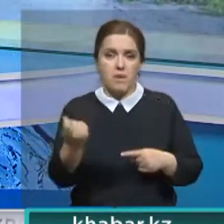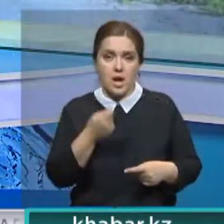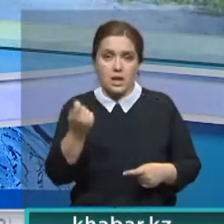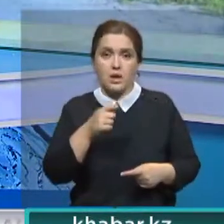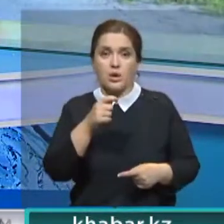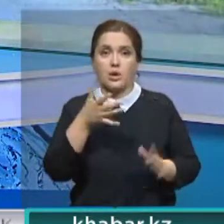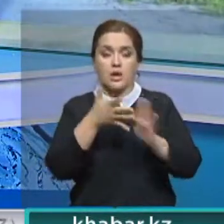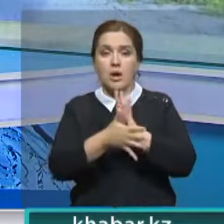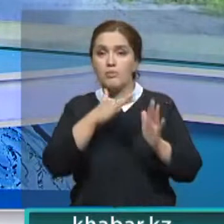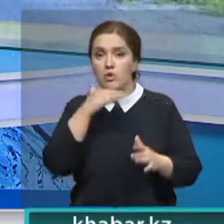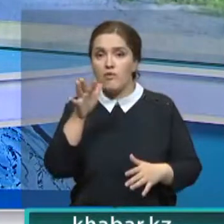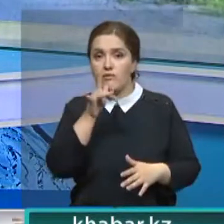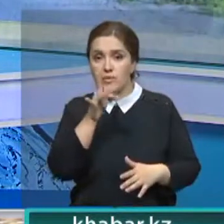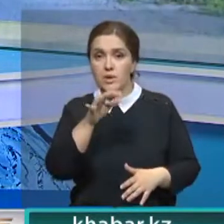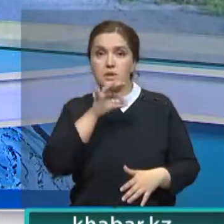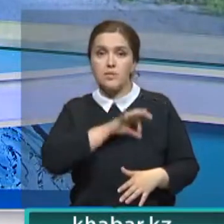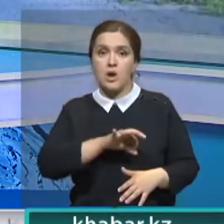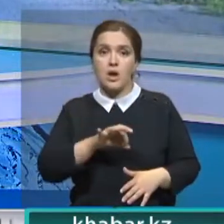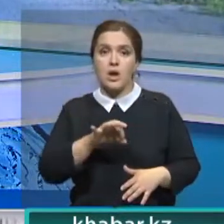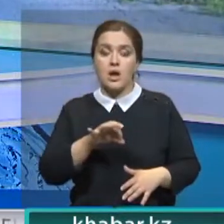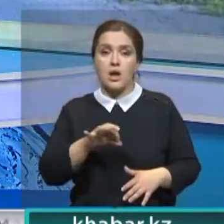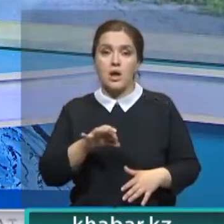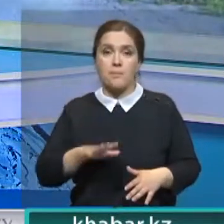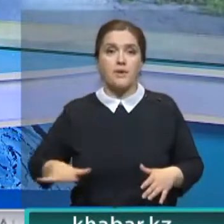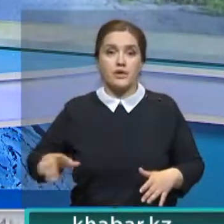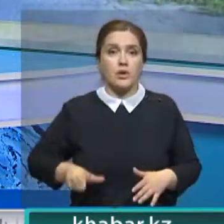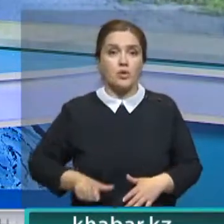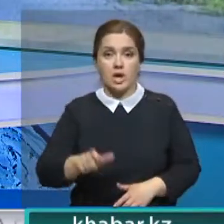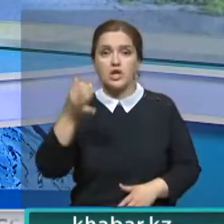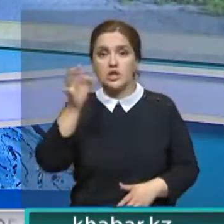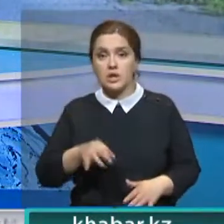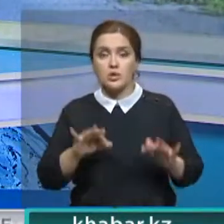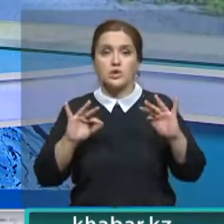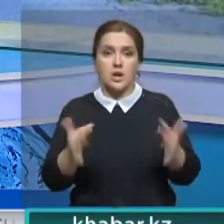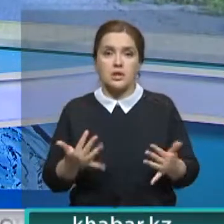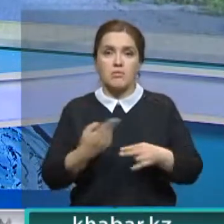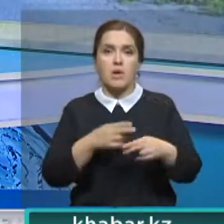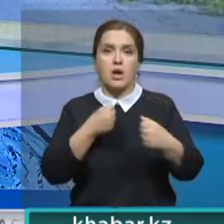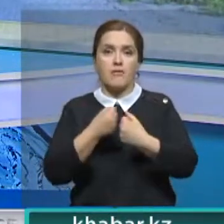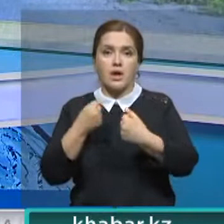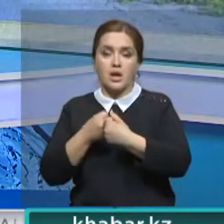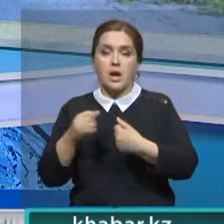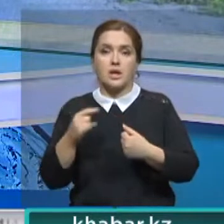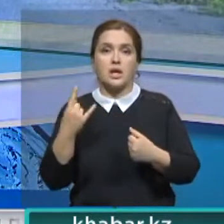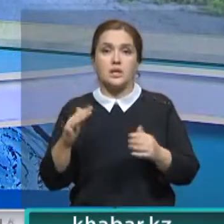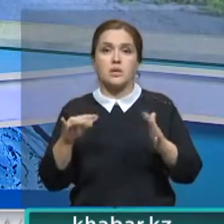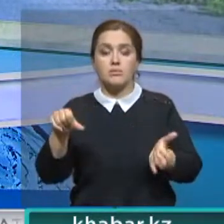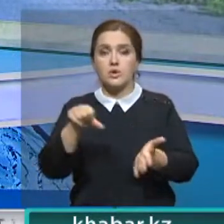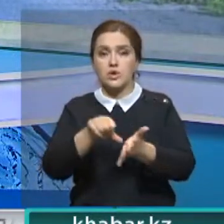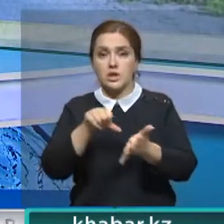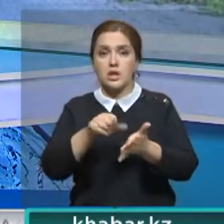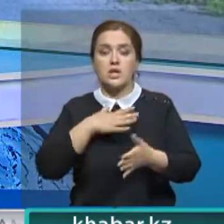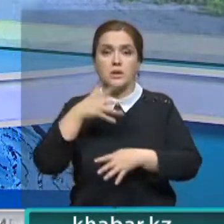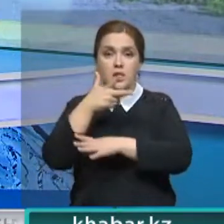расстояние, люди тратят много времени, используя порой для объезда полевые дороги. Часто случаются и мелкие аварии. Одна из них